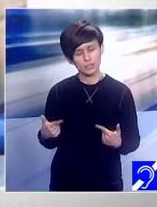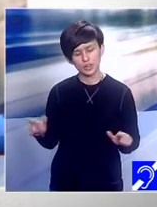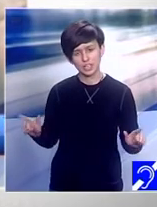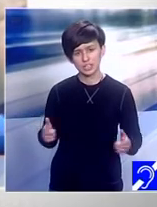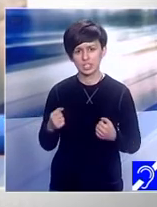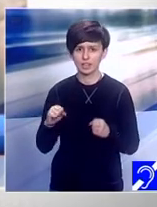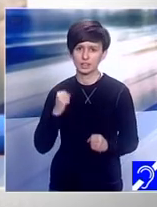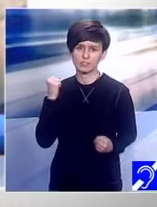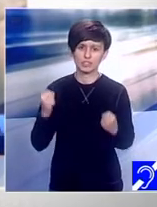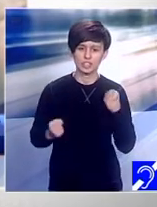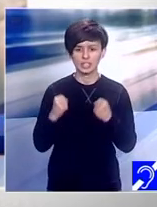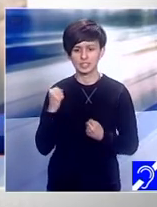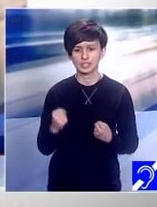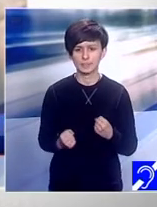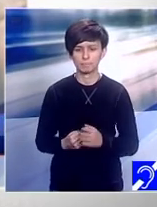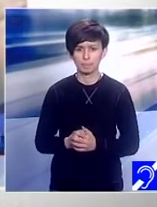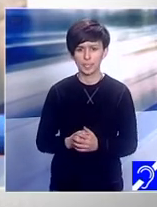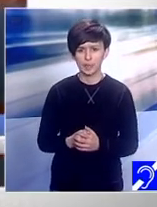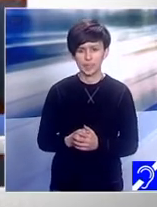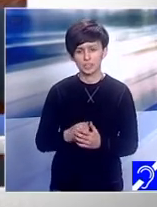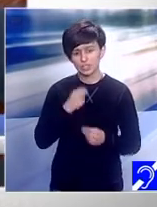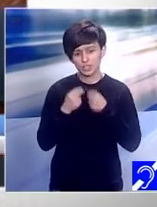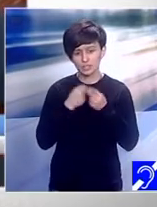dansa și vor juca teatru.